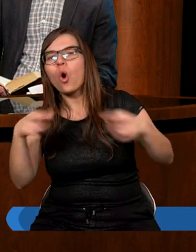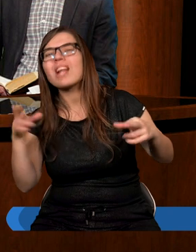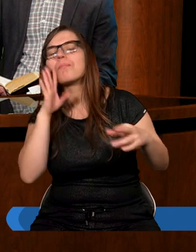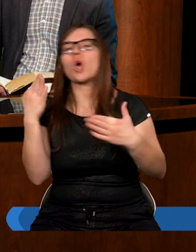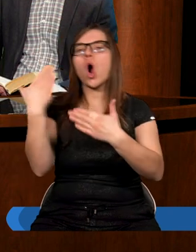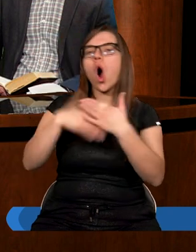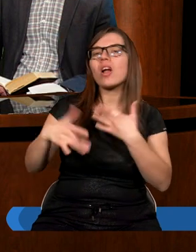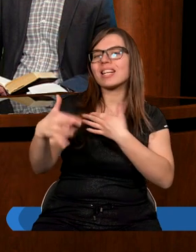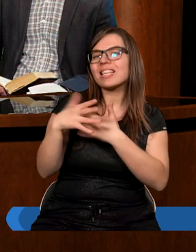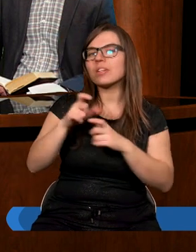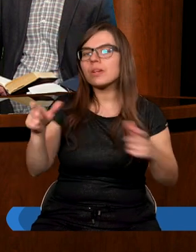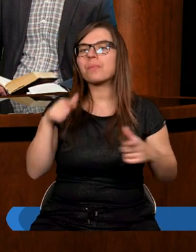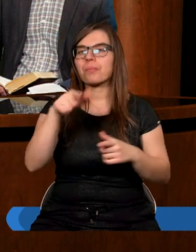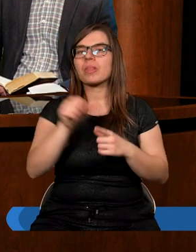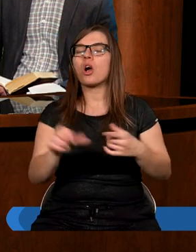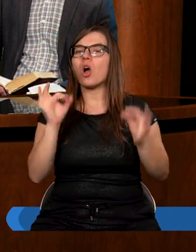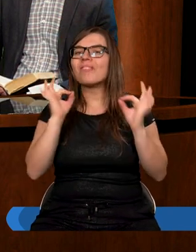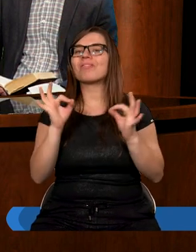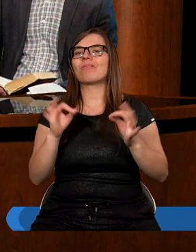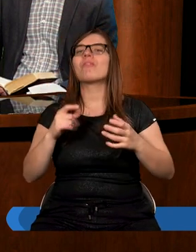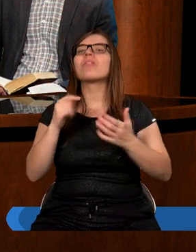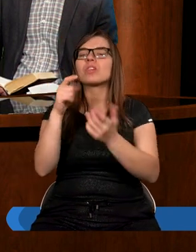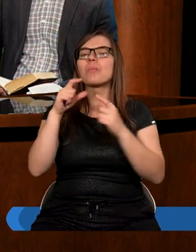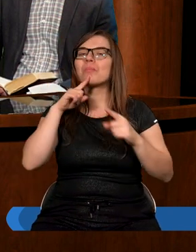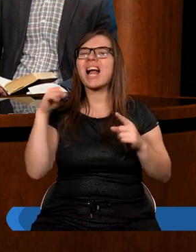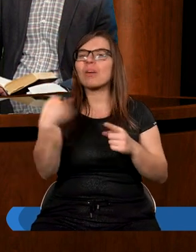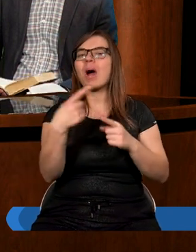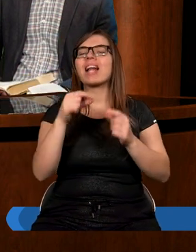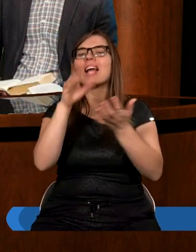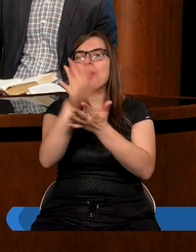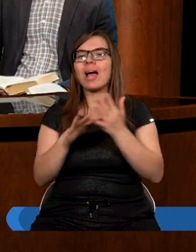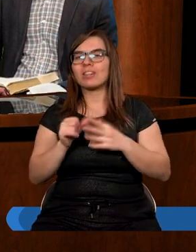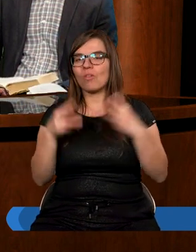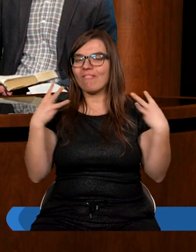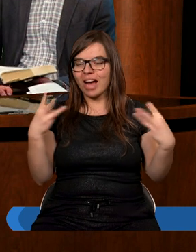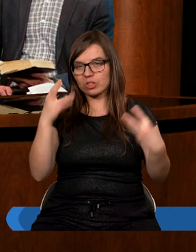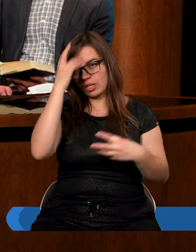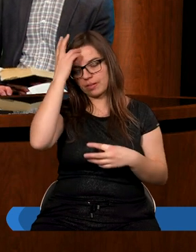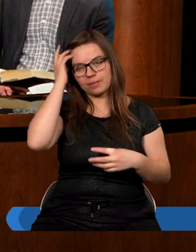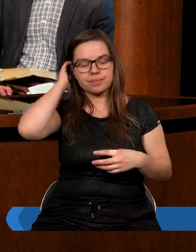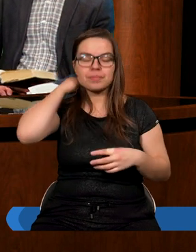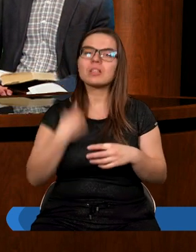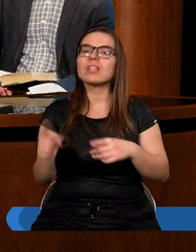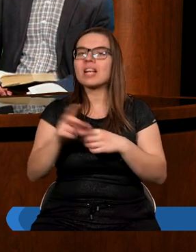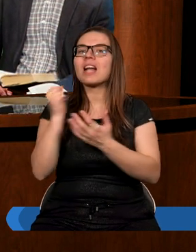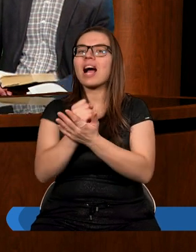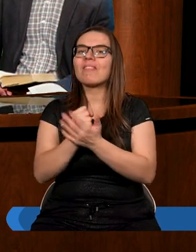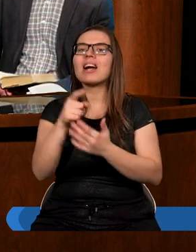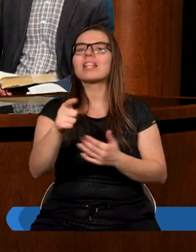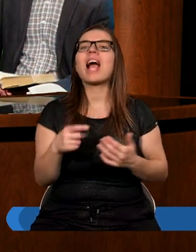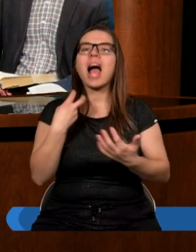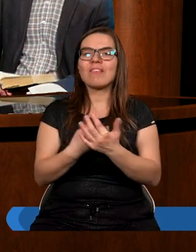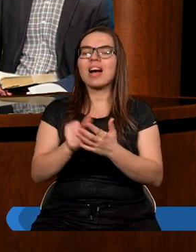Co jest szczególnie treścią tego ostatniego przesłania? W jakim szczególnie aspekcie Ewangelia jest tutaj